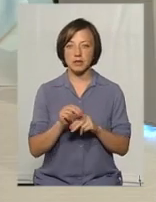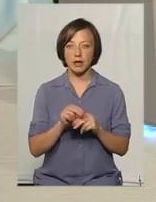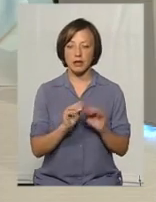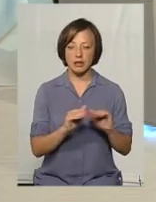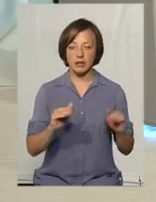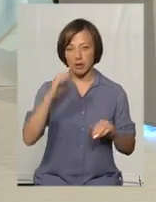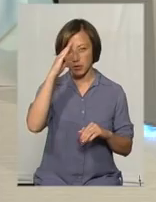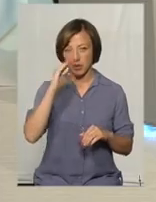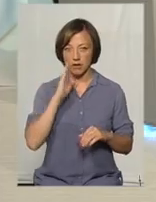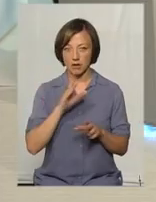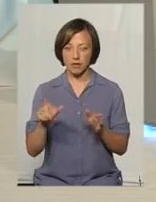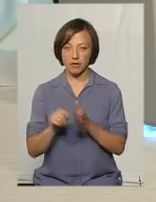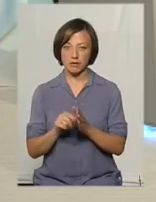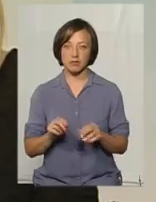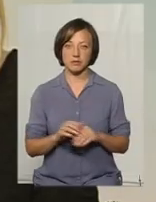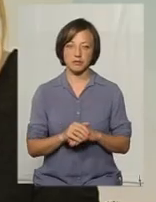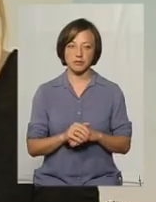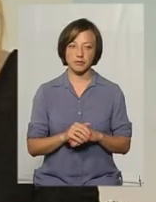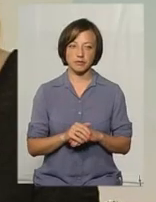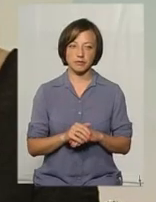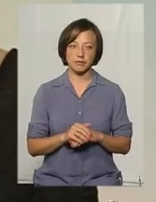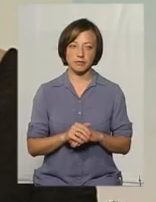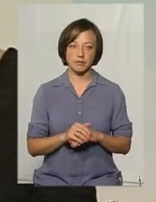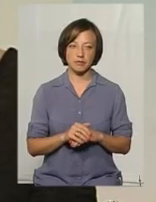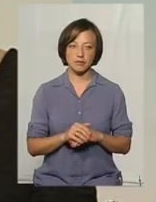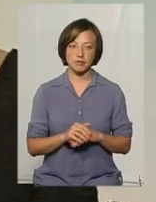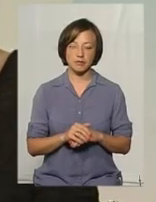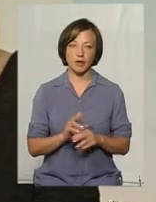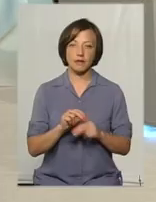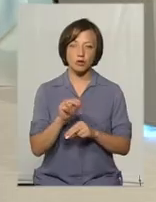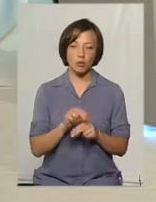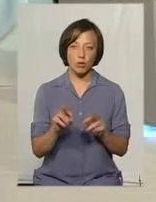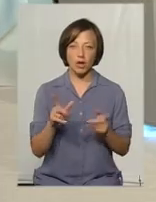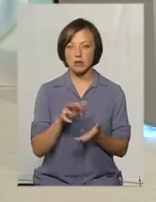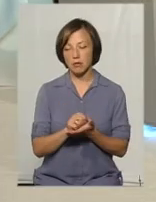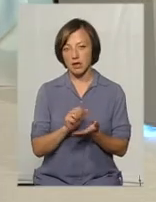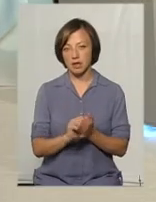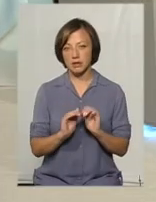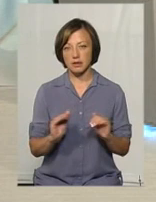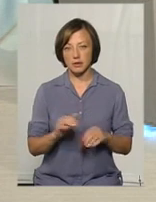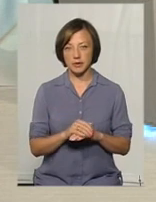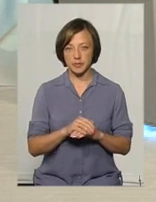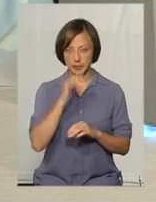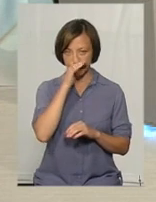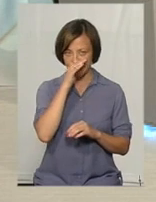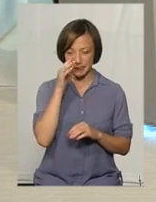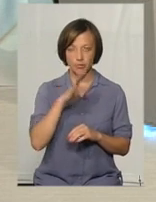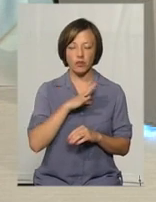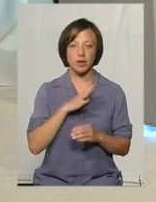дітей і для батьків. Вчимо разом також, як займатися з дітками. Але бувають ситуації, якщо